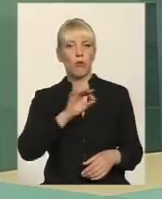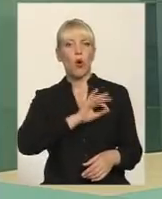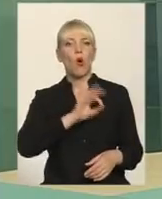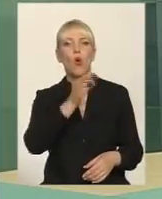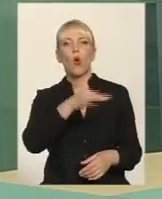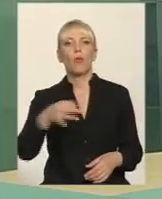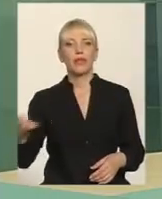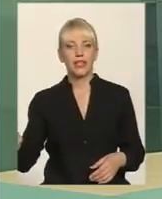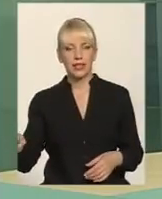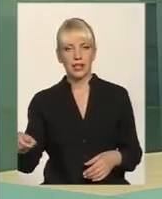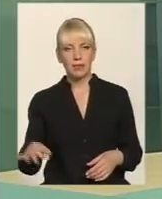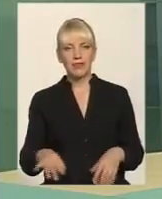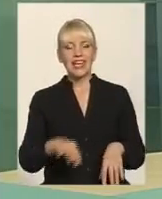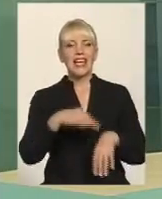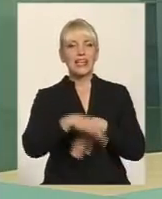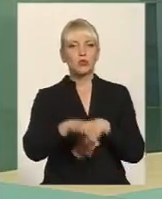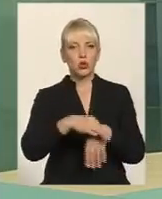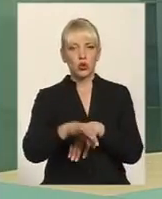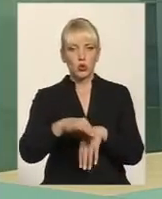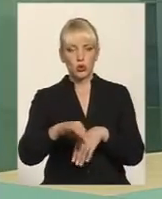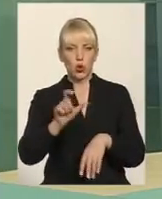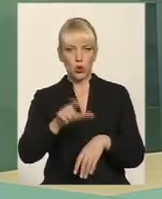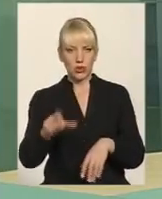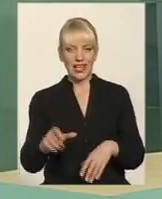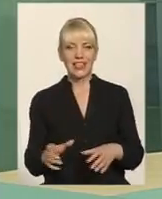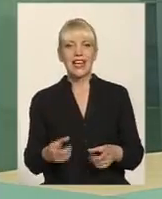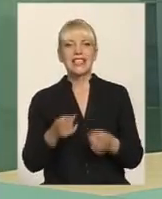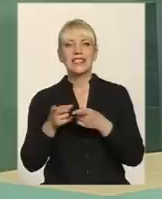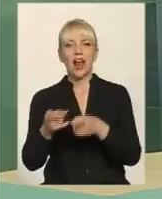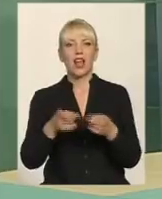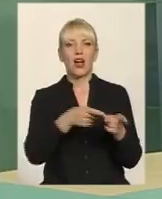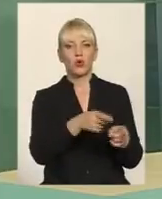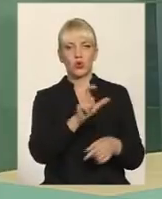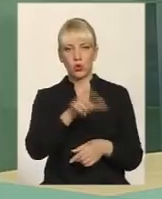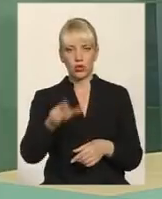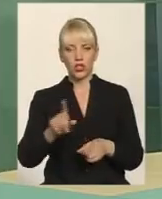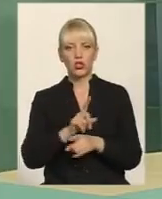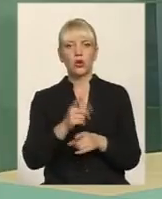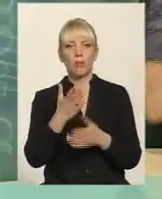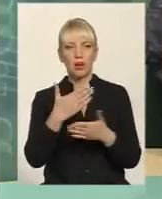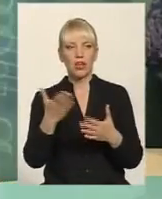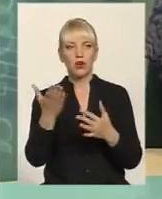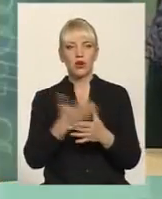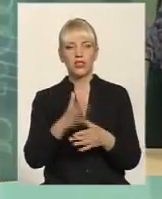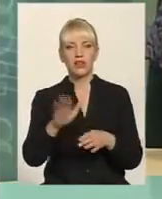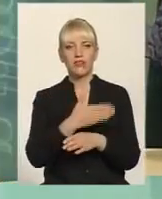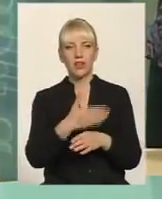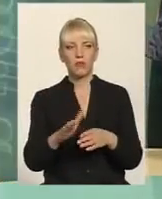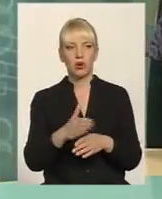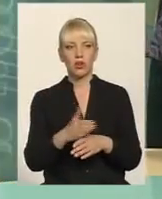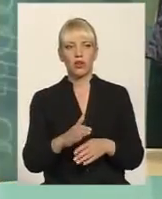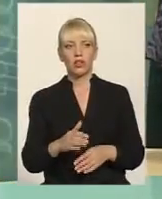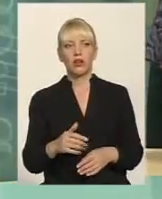людей, залякують людей, що ми не будемо платити, що ми роз'явимо угоди. Пане Андрію, у вас є конкретні факти?